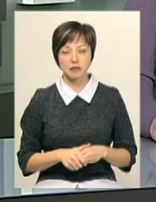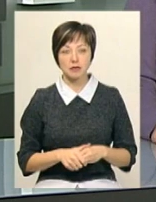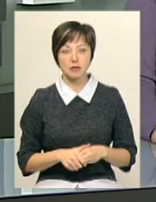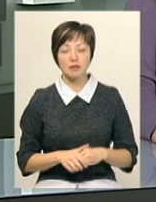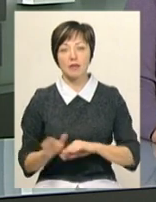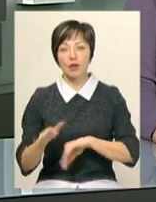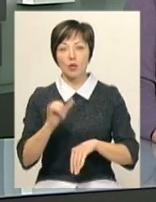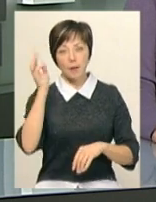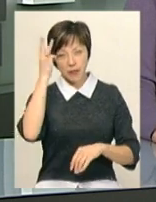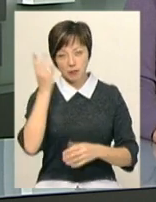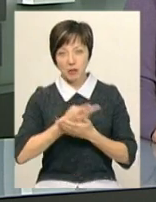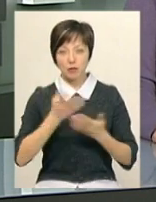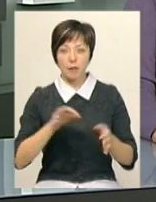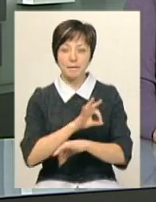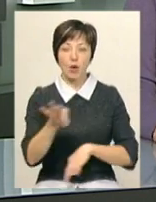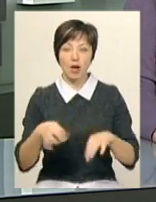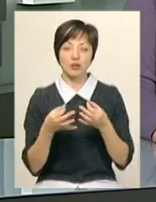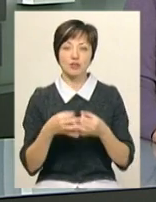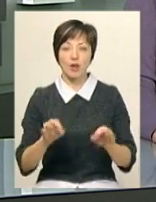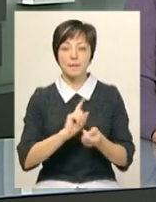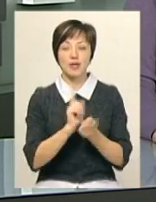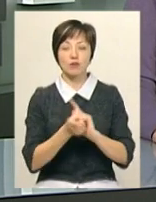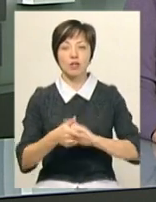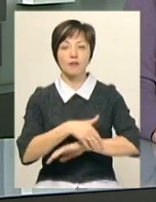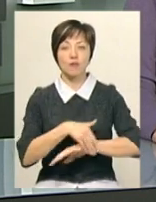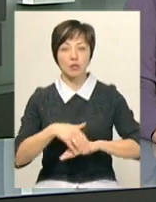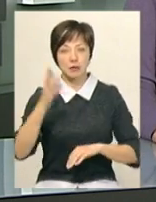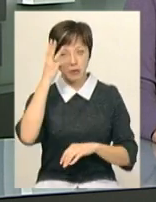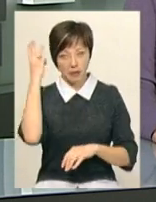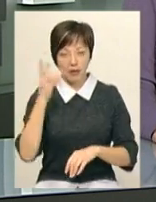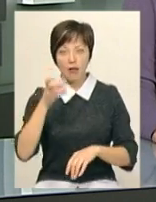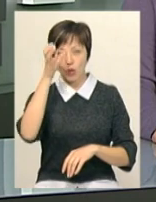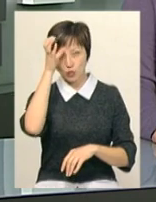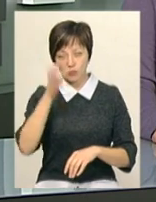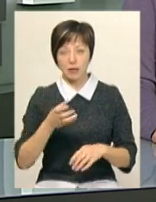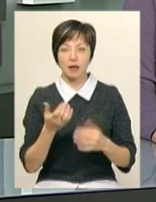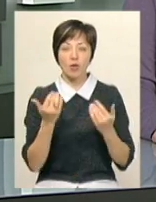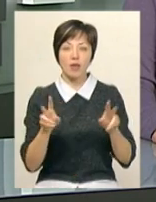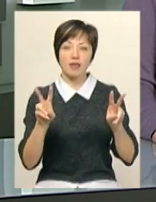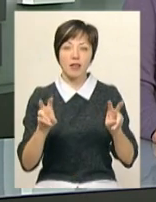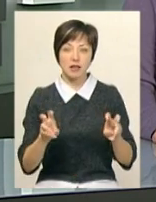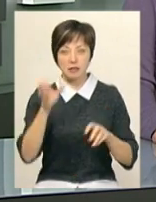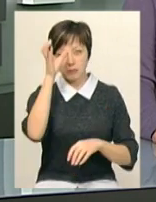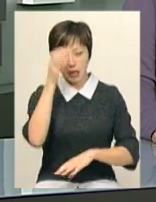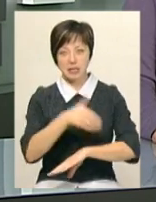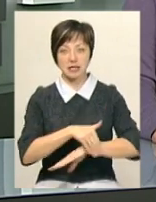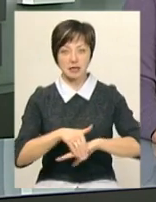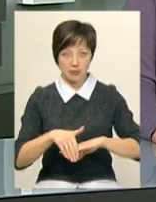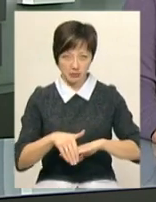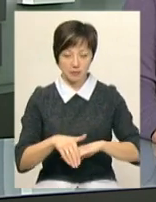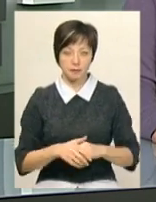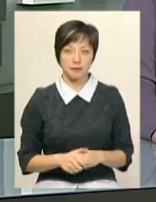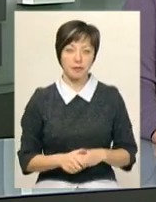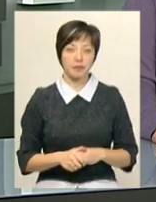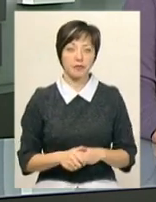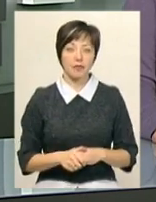У Хмельницькому презентували проєкт, який дозволить перетворити вулиці обласного центру на розумні. Його назва – Smart Streets, що в перекладі